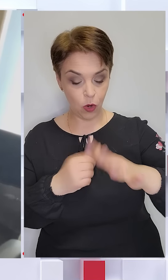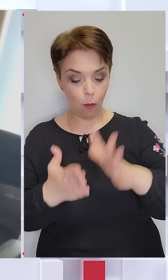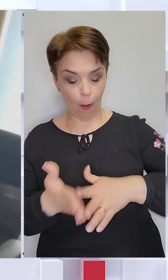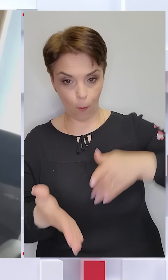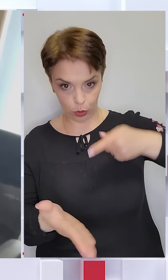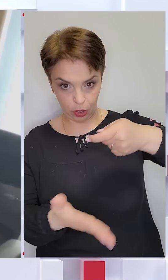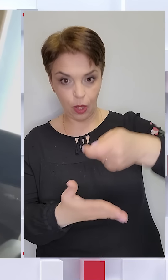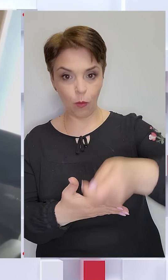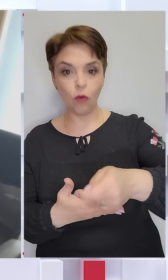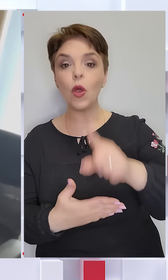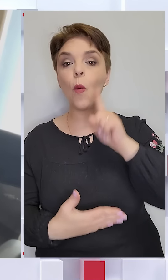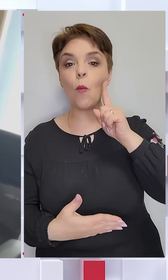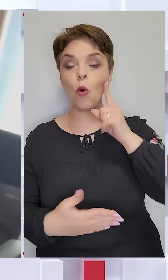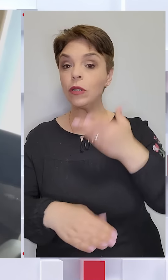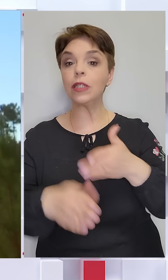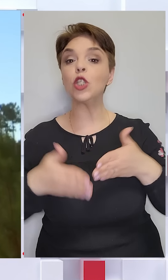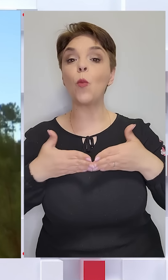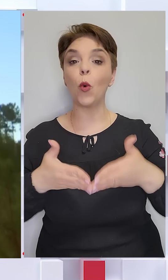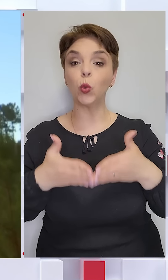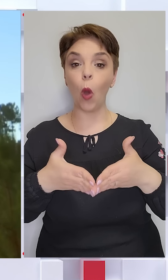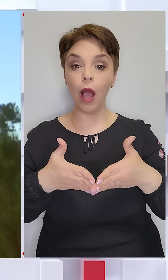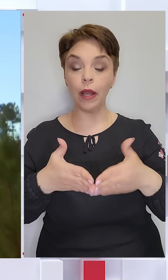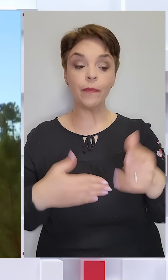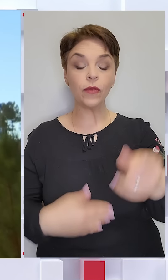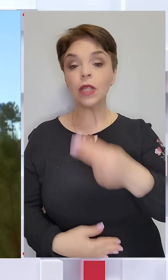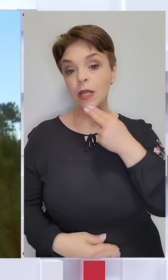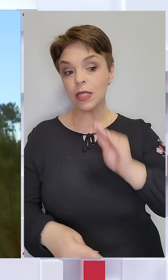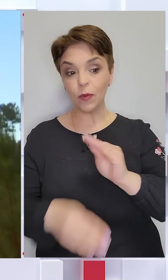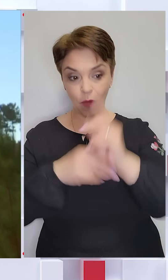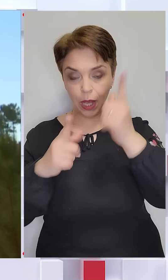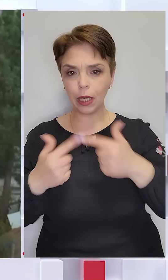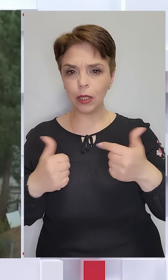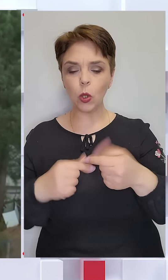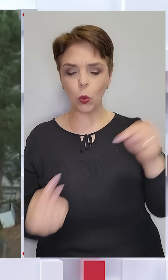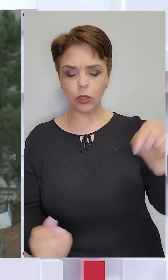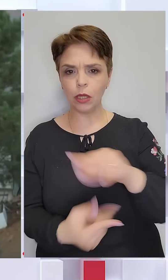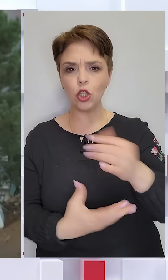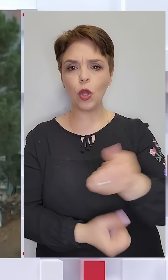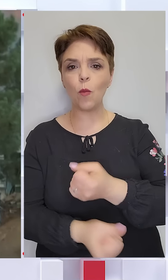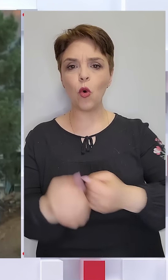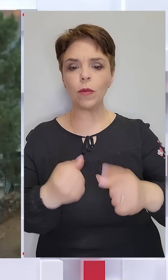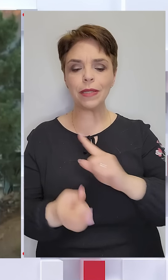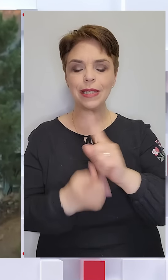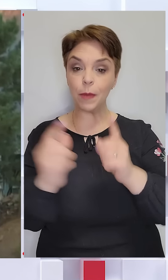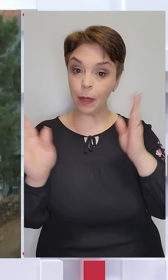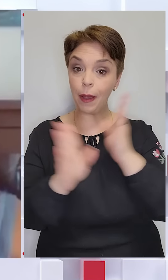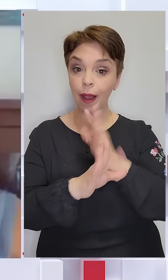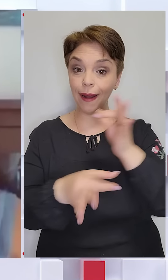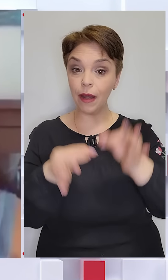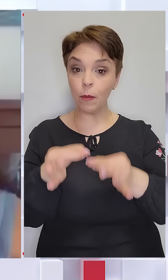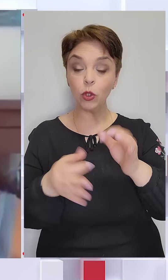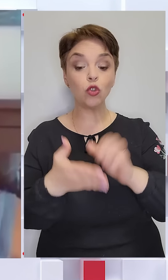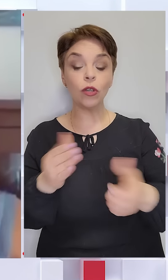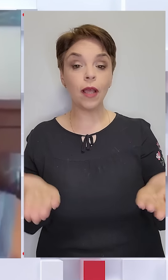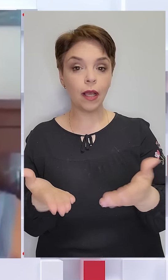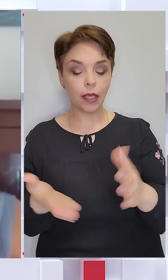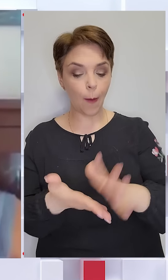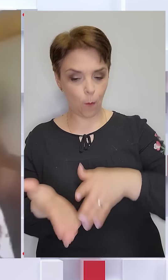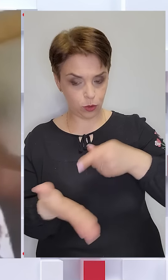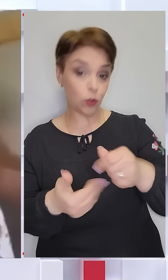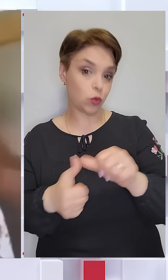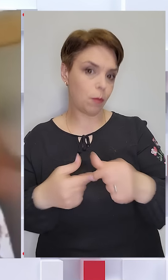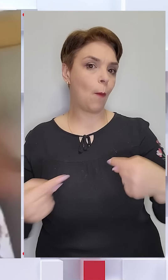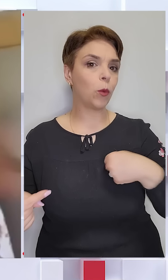подала позов молоді з Португалії. Вони звинуватили країни у неналежній боротьбі зі змінами клімату, через який позивачі,